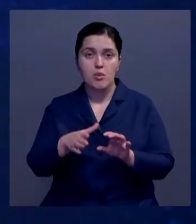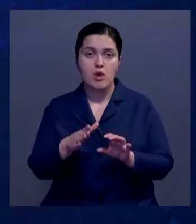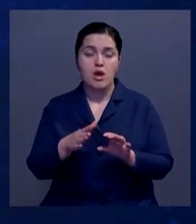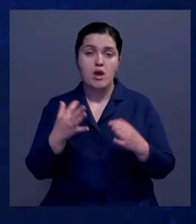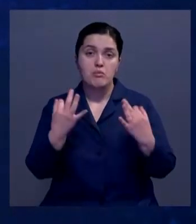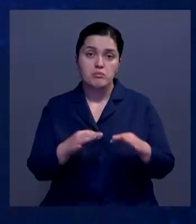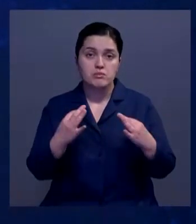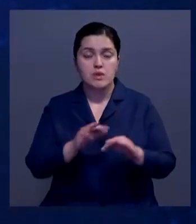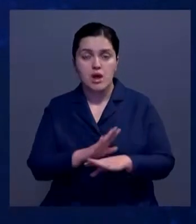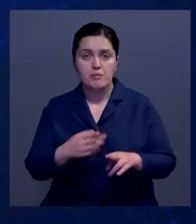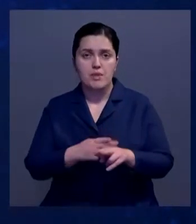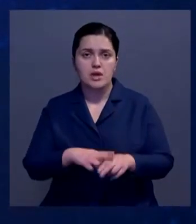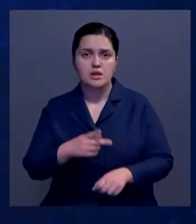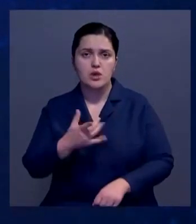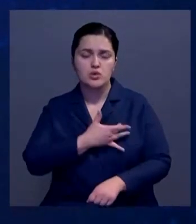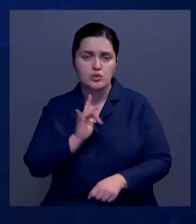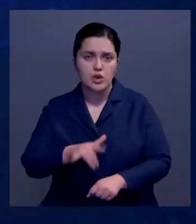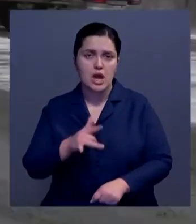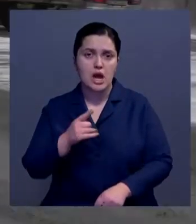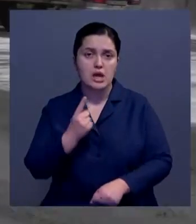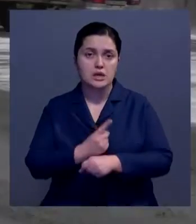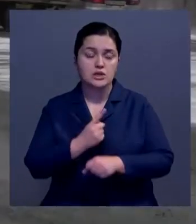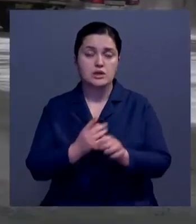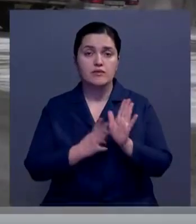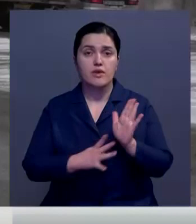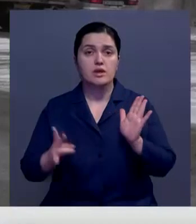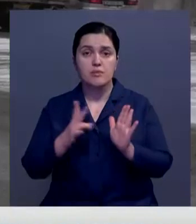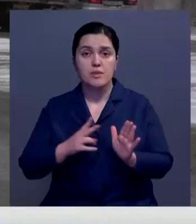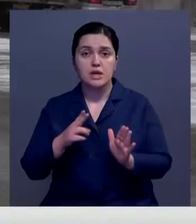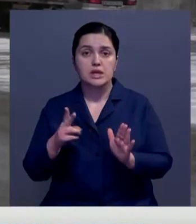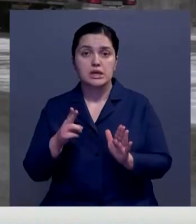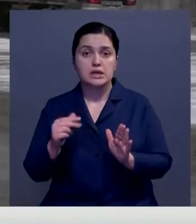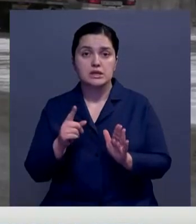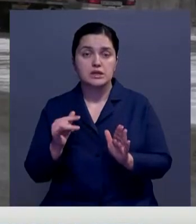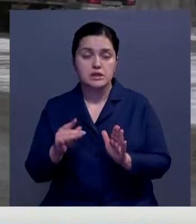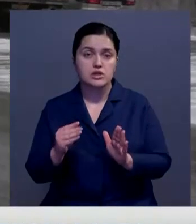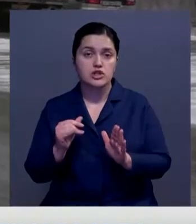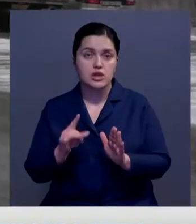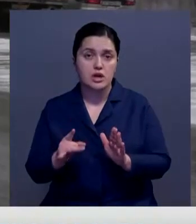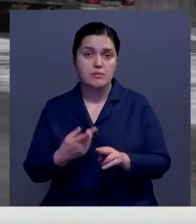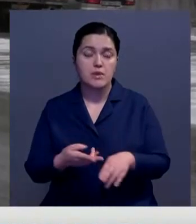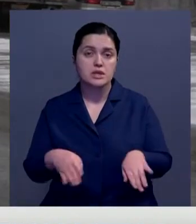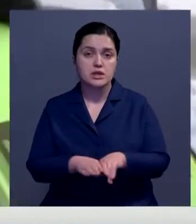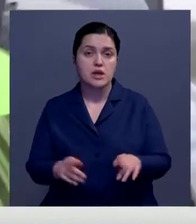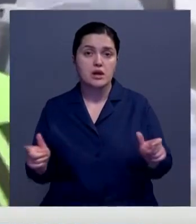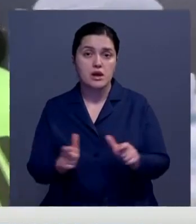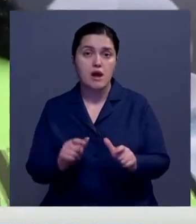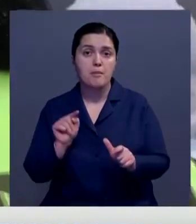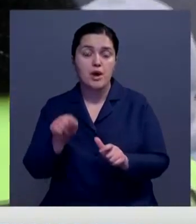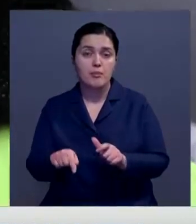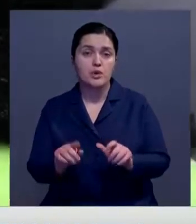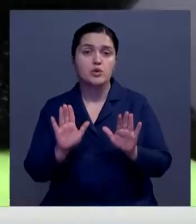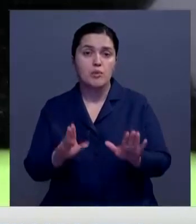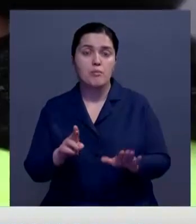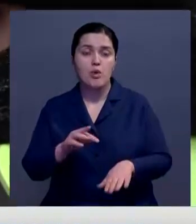ограничений. Напомню, с 9 ноября областной центр, а также Козылжарский район закрыты на карантин. Попасть туда можно